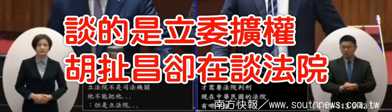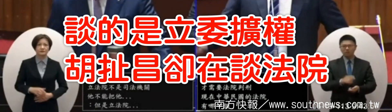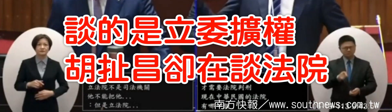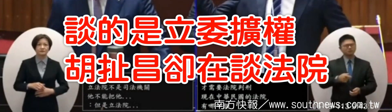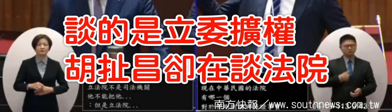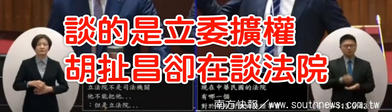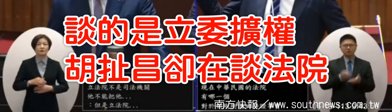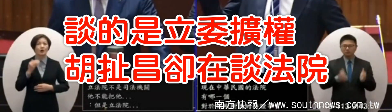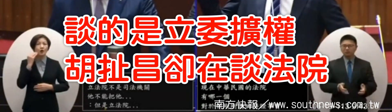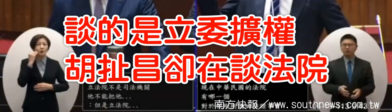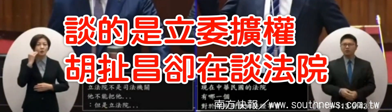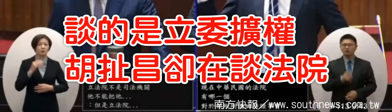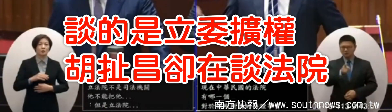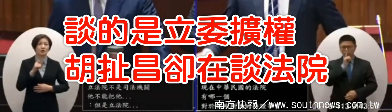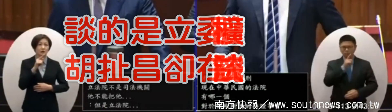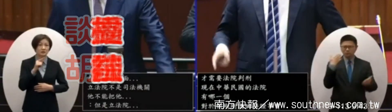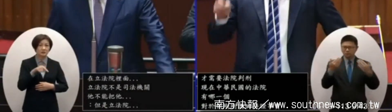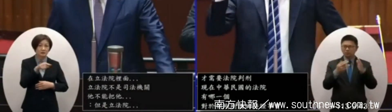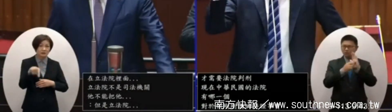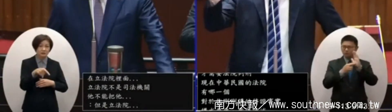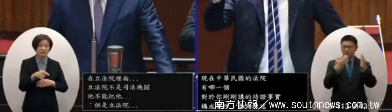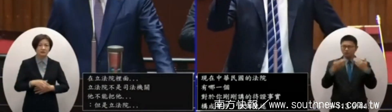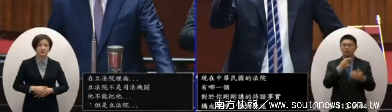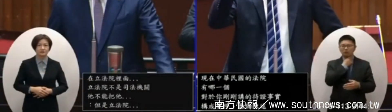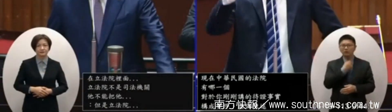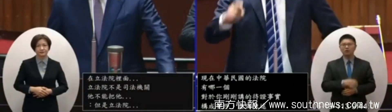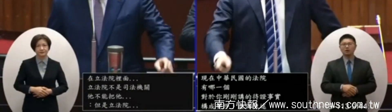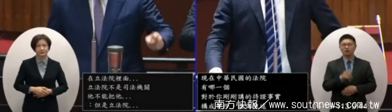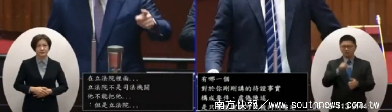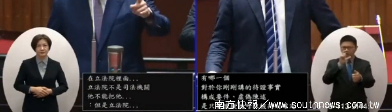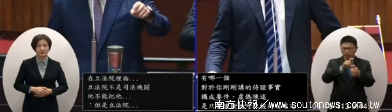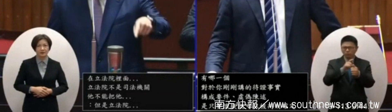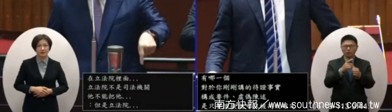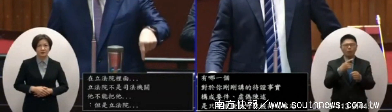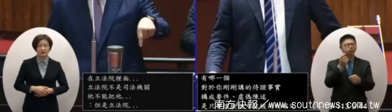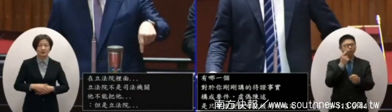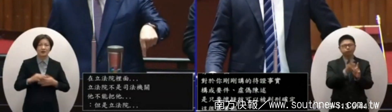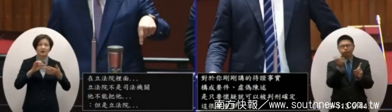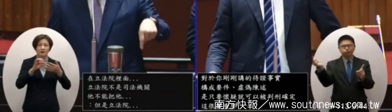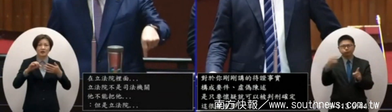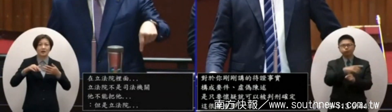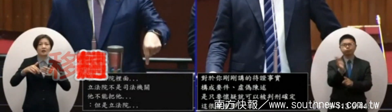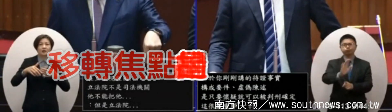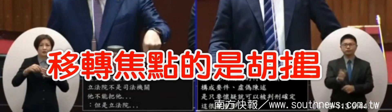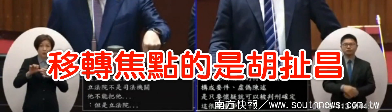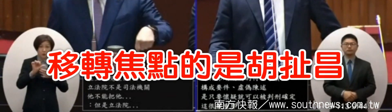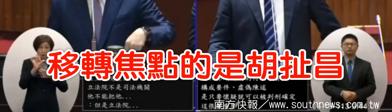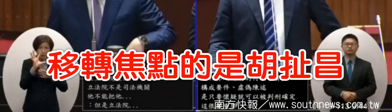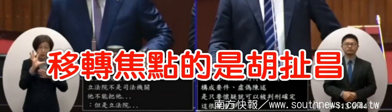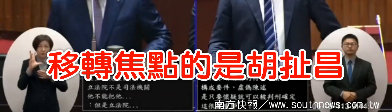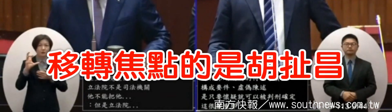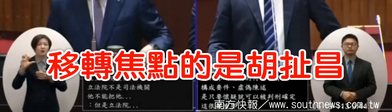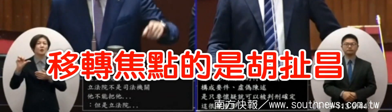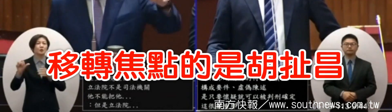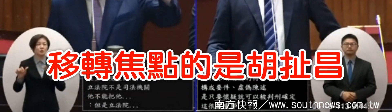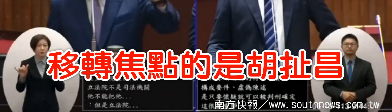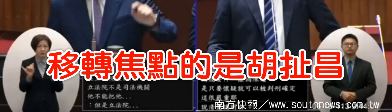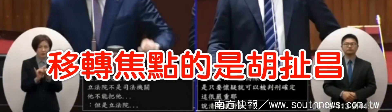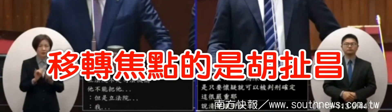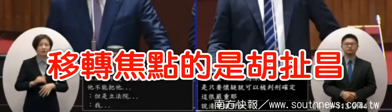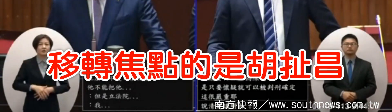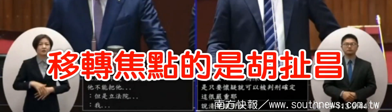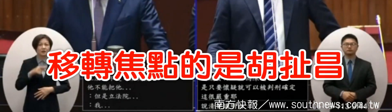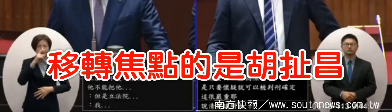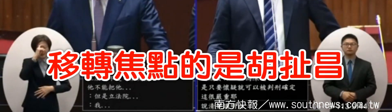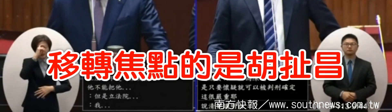說清楚講明白不要再移轉問題的照片立法院也不要這樣子做我們是希望這樣子重新